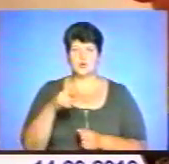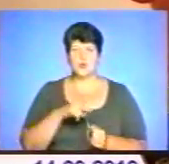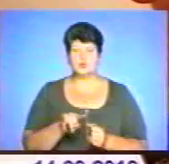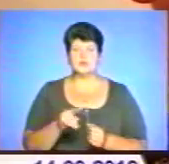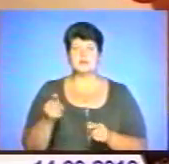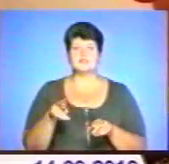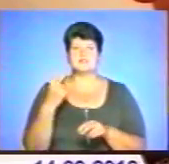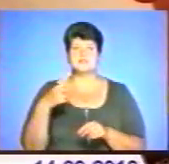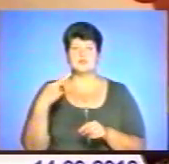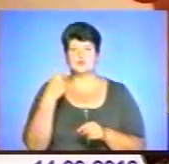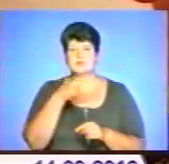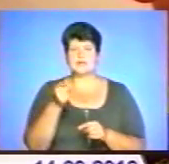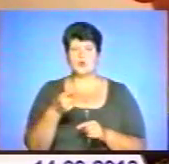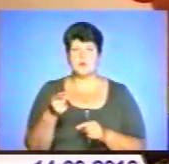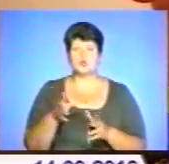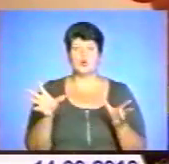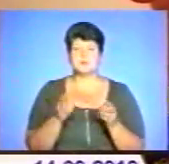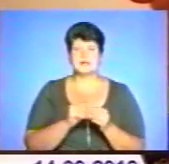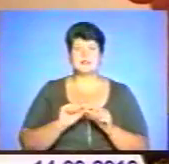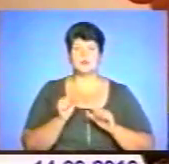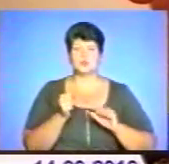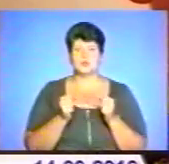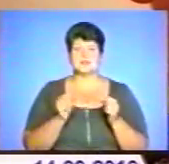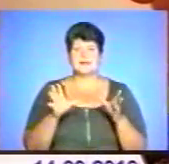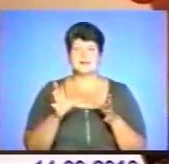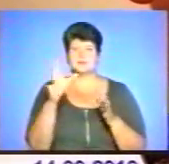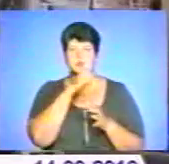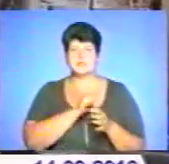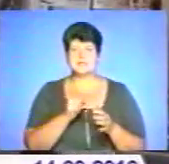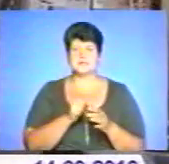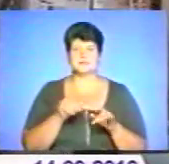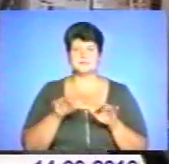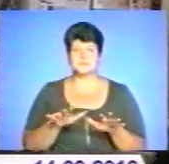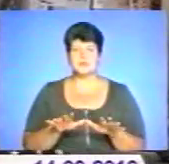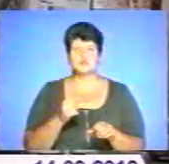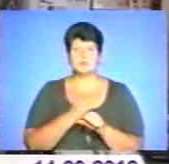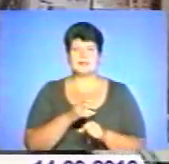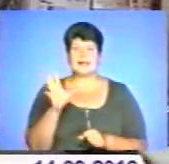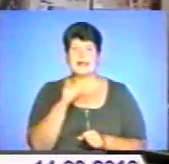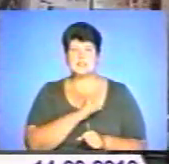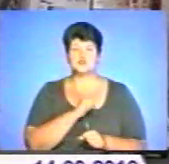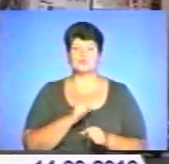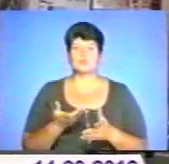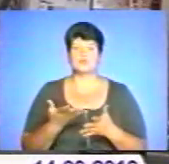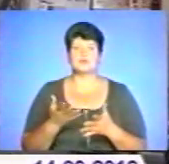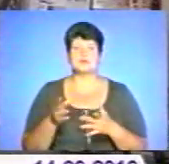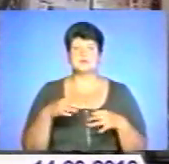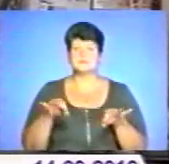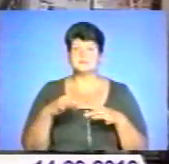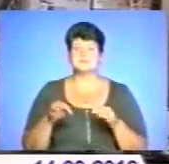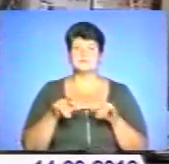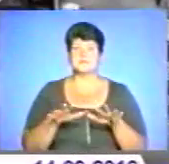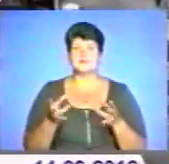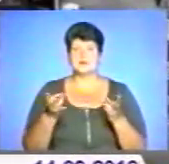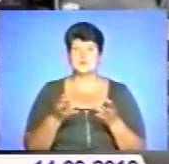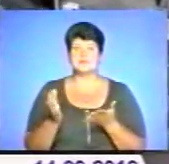тернополянина об'єднали не стільки дружні взаємини, скільки злодійське ремесло. Вчинити крадіжку транспортного засобу – це півсправи. Головне –